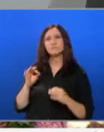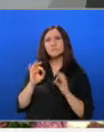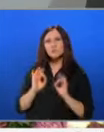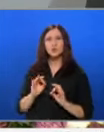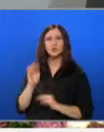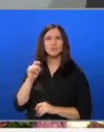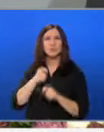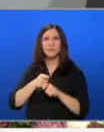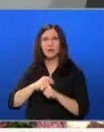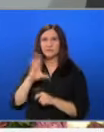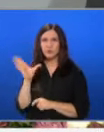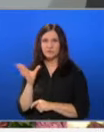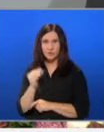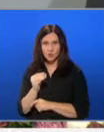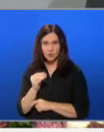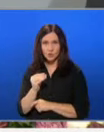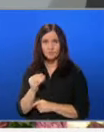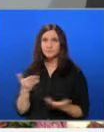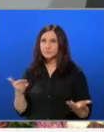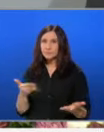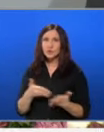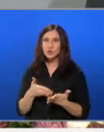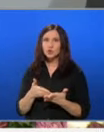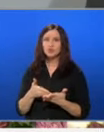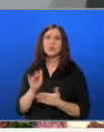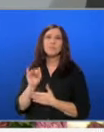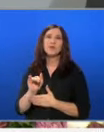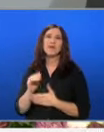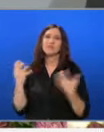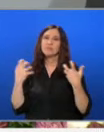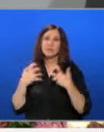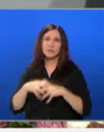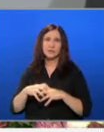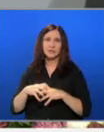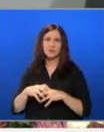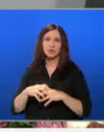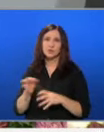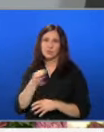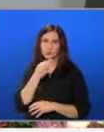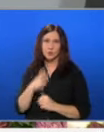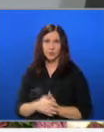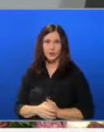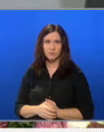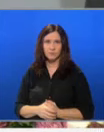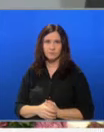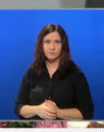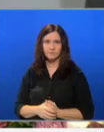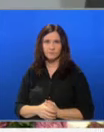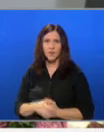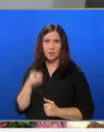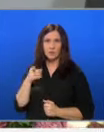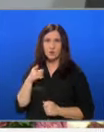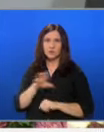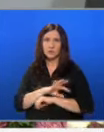извършено всичко, защото да бъде технически обезпечен този